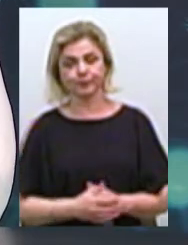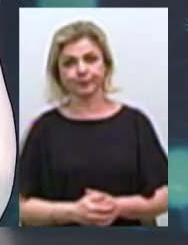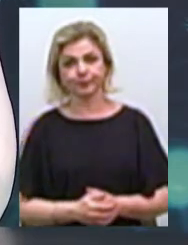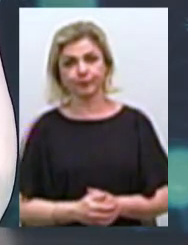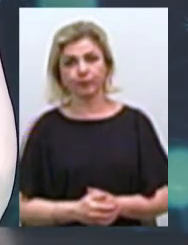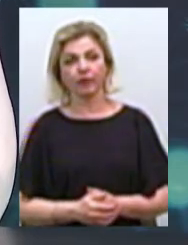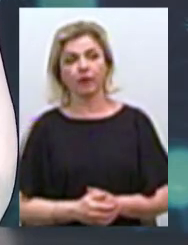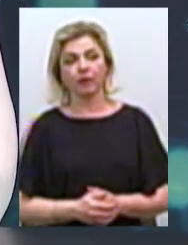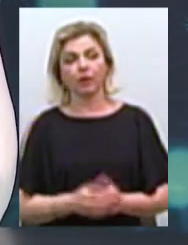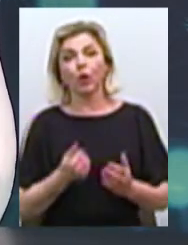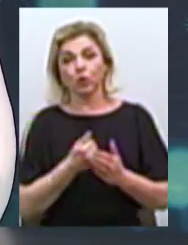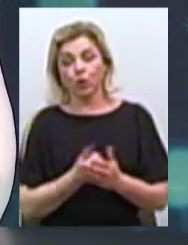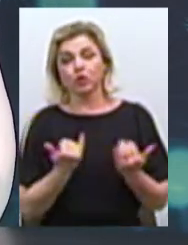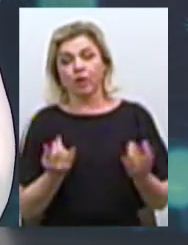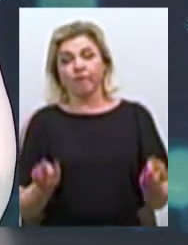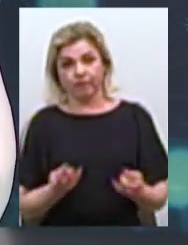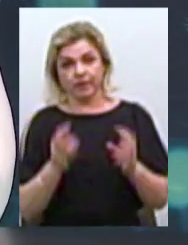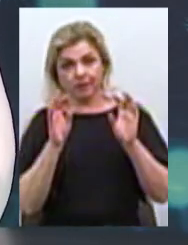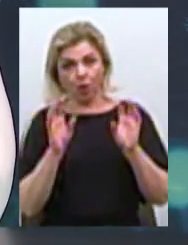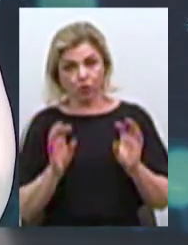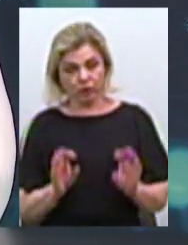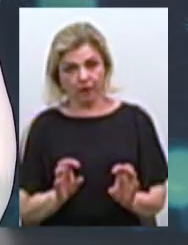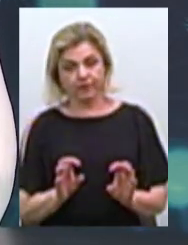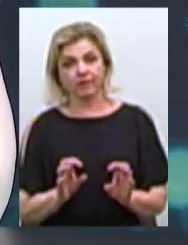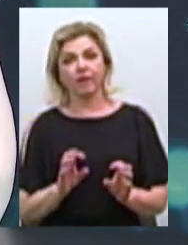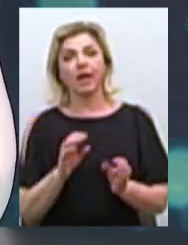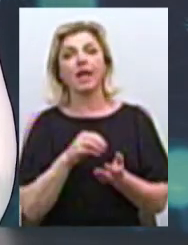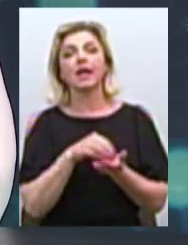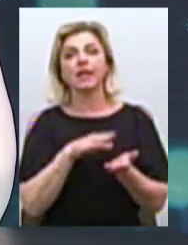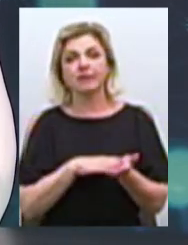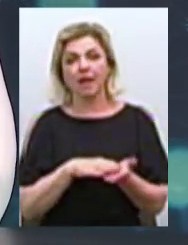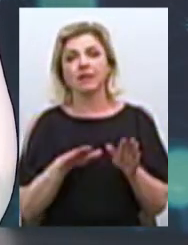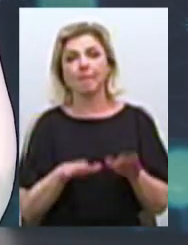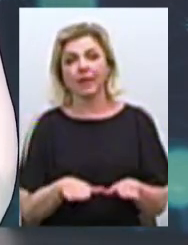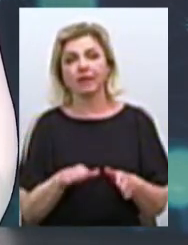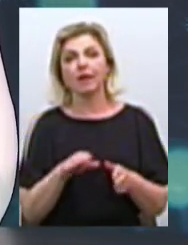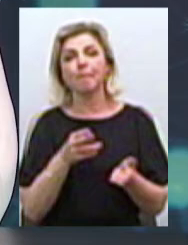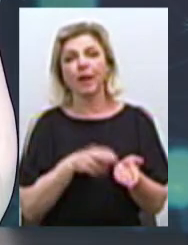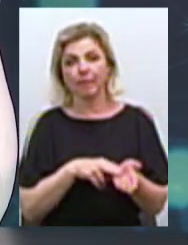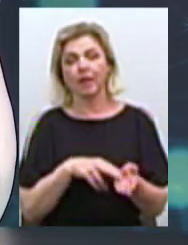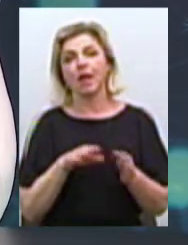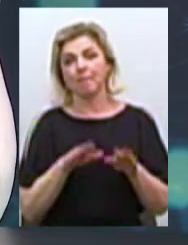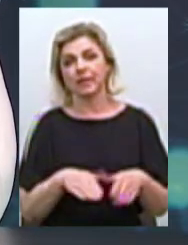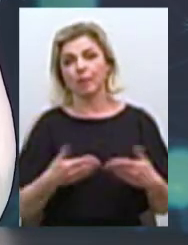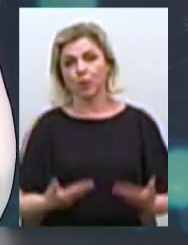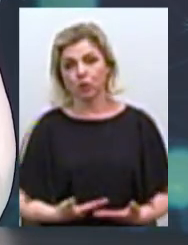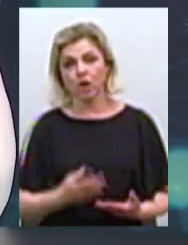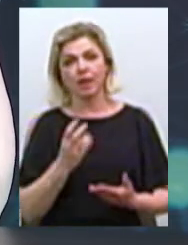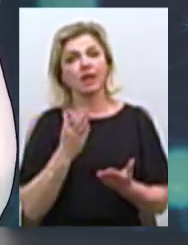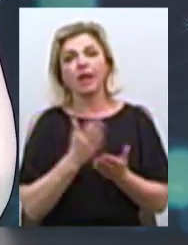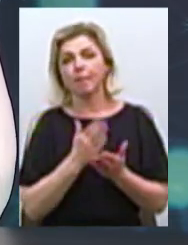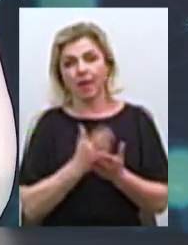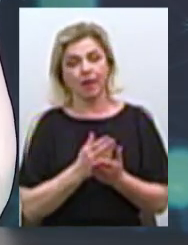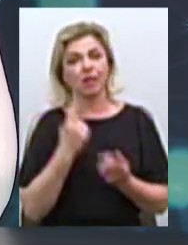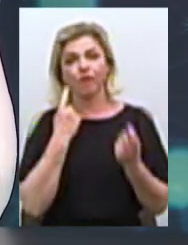Відповідно до діючого законодавства, реєстрація місця проживання не містить в собі інформацію про родинні зв